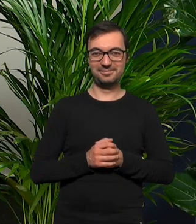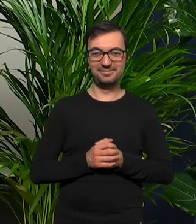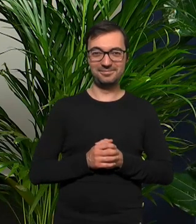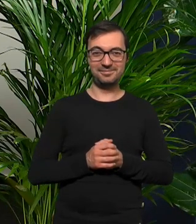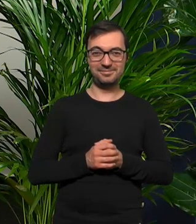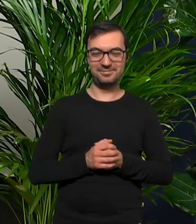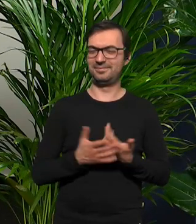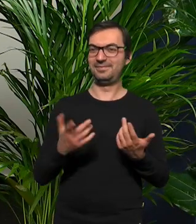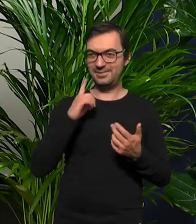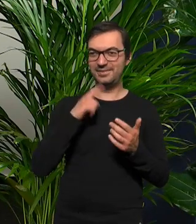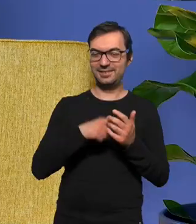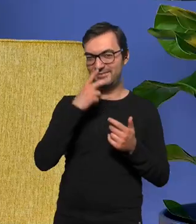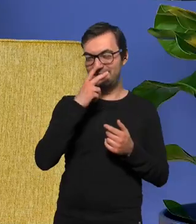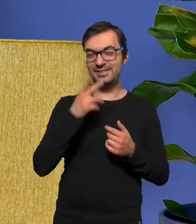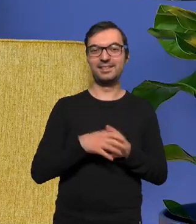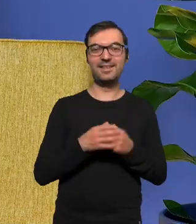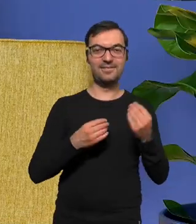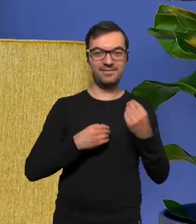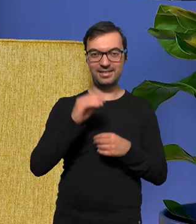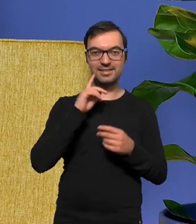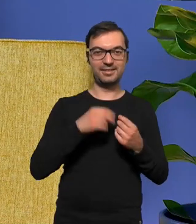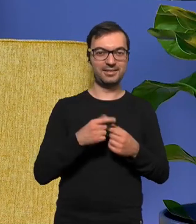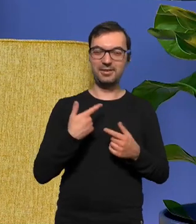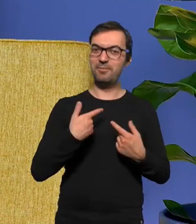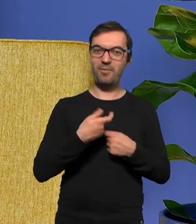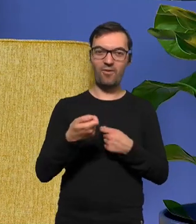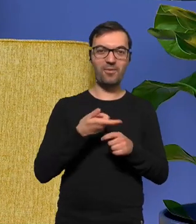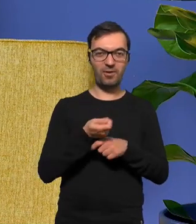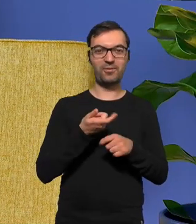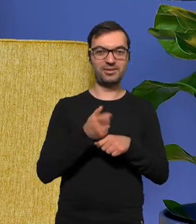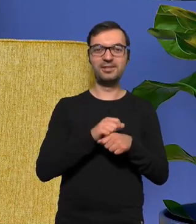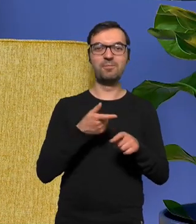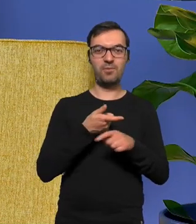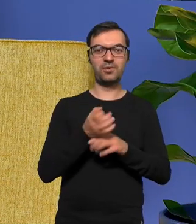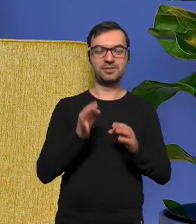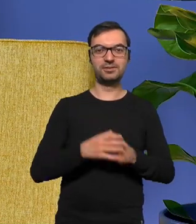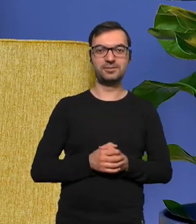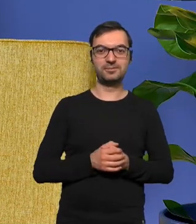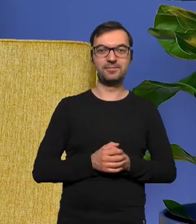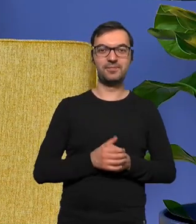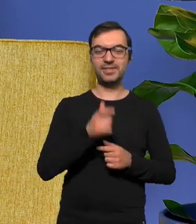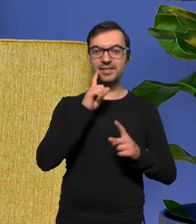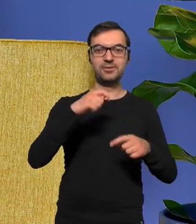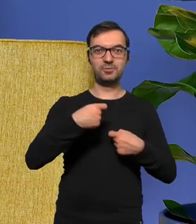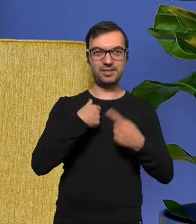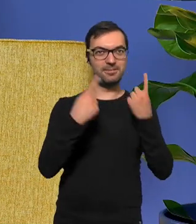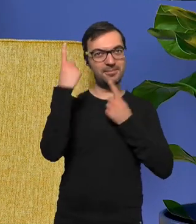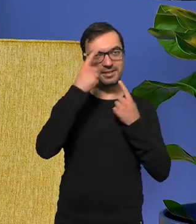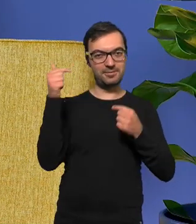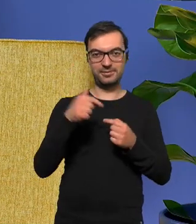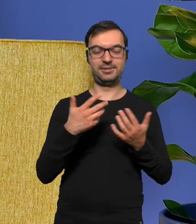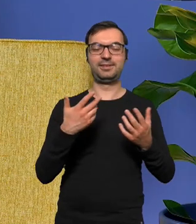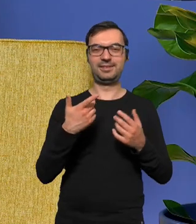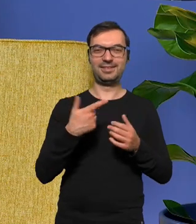no właśnie widzisz więcej naprawdę więcej prowokuje jest prowokacja dzisiaj i próba zmuszenia mnie do myślenia co